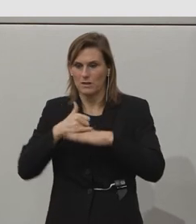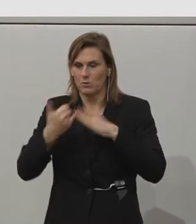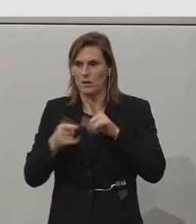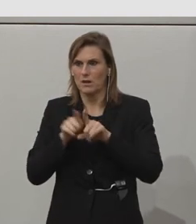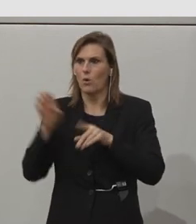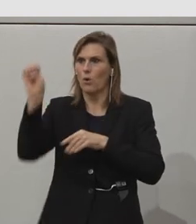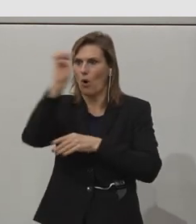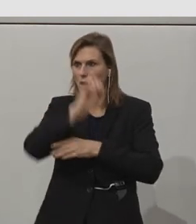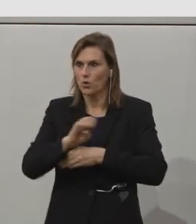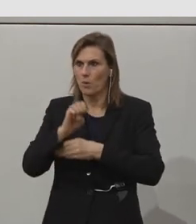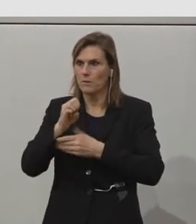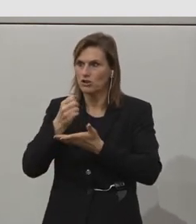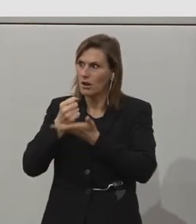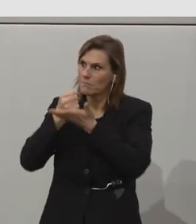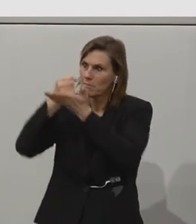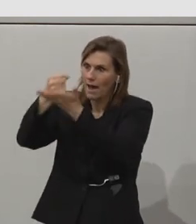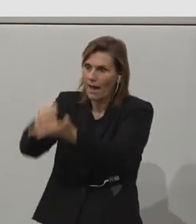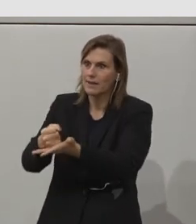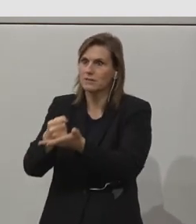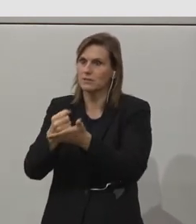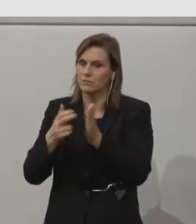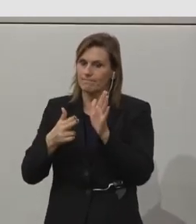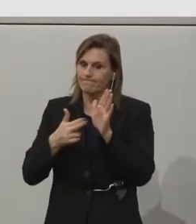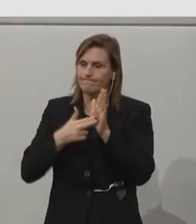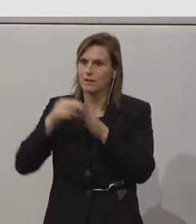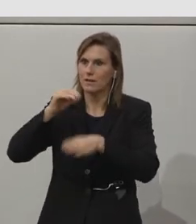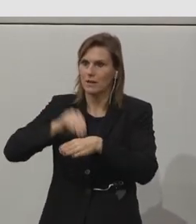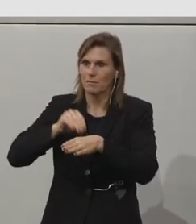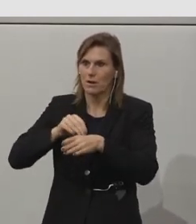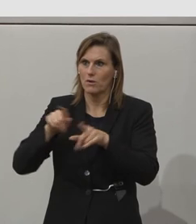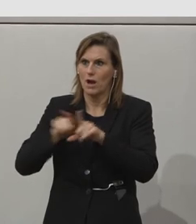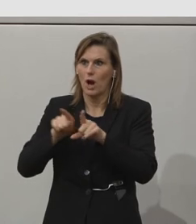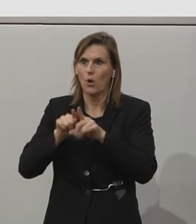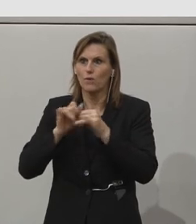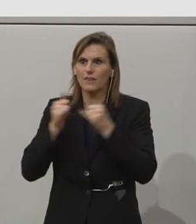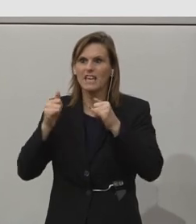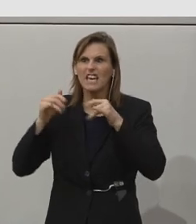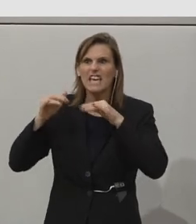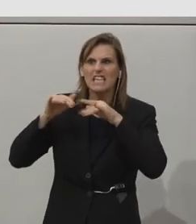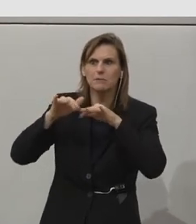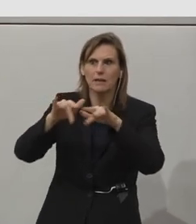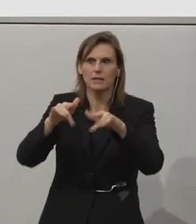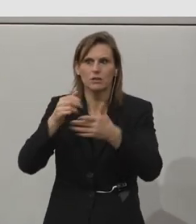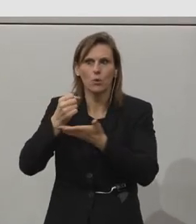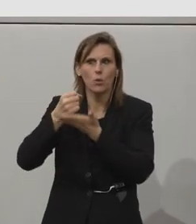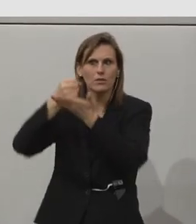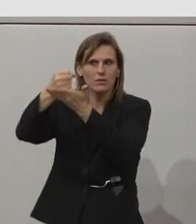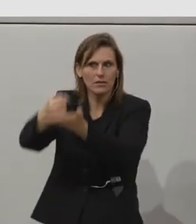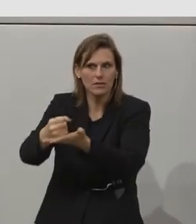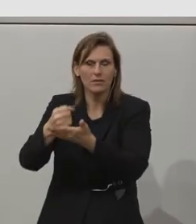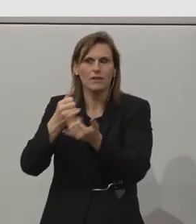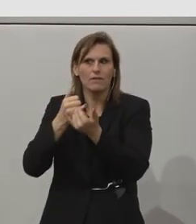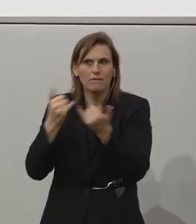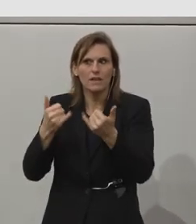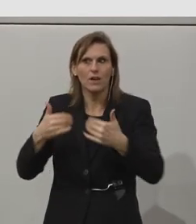europäischen Preis für eine Auszeichnung nominiert sind für den Rural Inspiration Award. Und wir freuen uns schon, wenn Sie